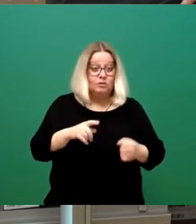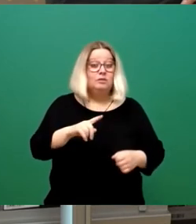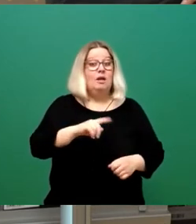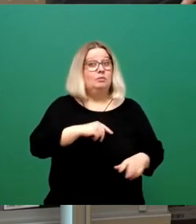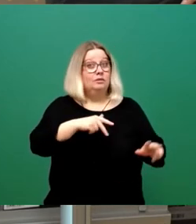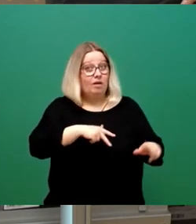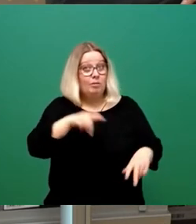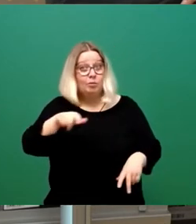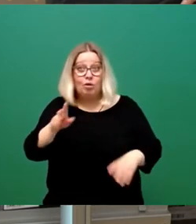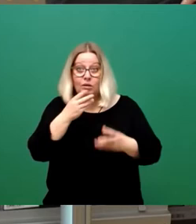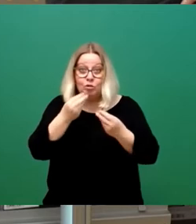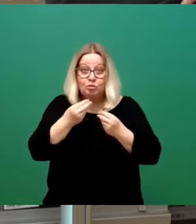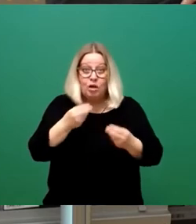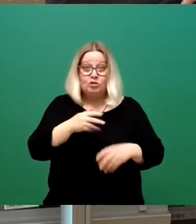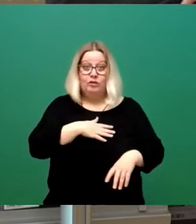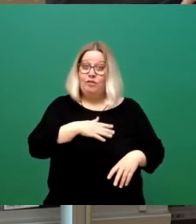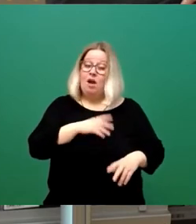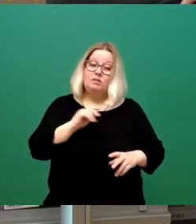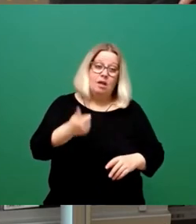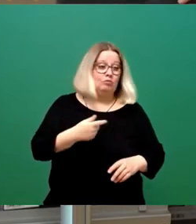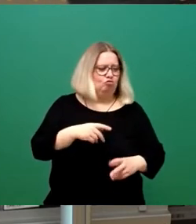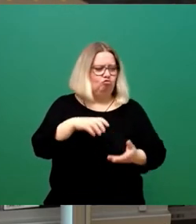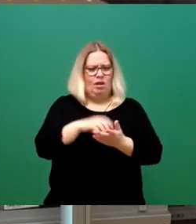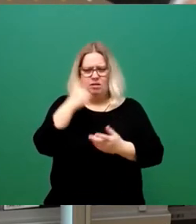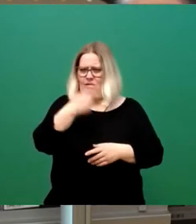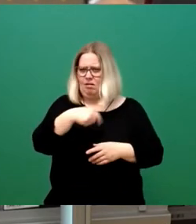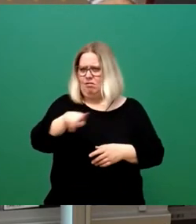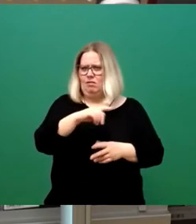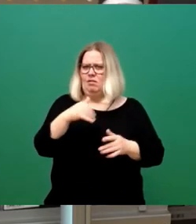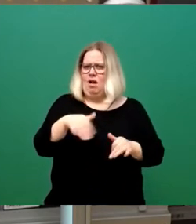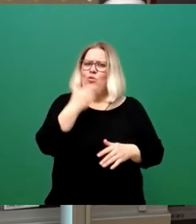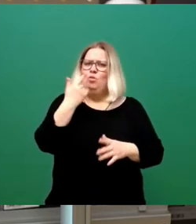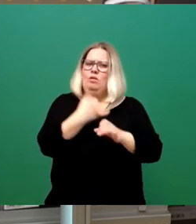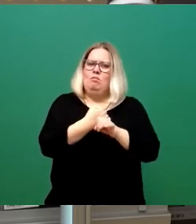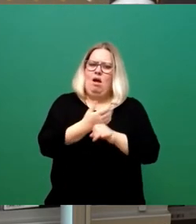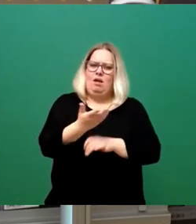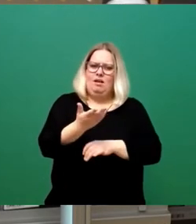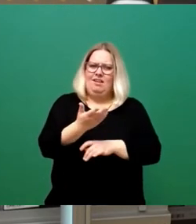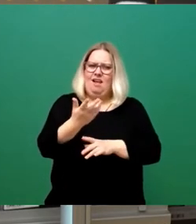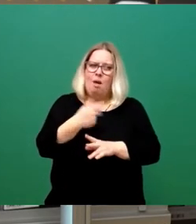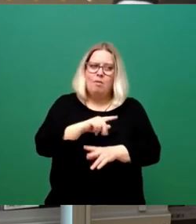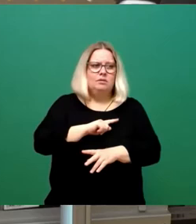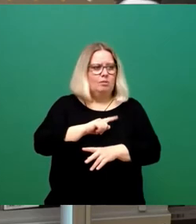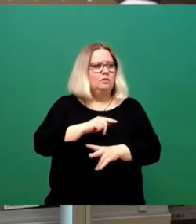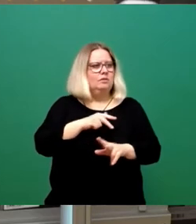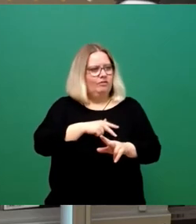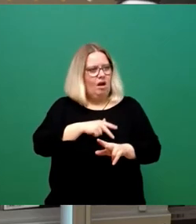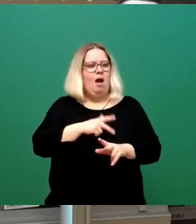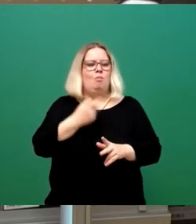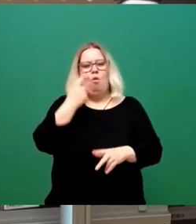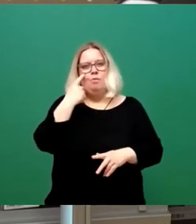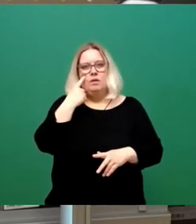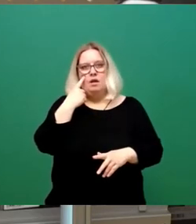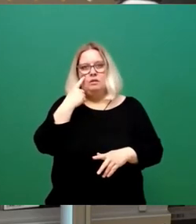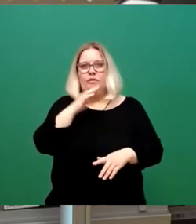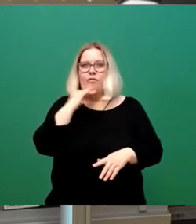und Bürgern. Ich glaube, es wird relativ wenig Stadträte hier im Raum geben und Stadträtinnen, die das nicht tun. Ich komme zugegebenermaßen momentan nicht wahnsinnig